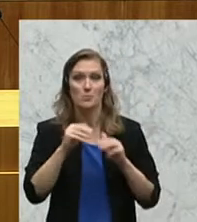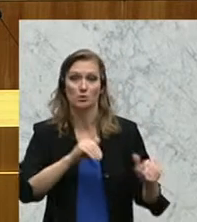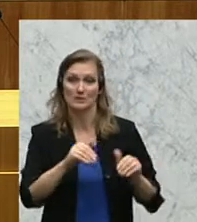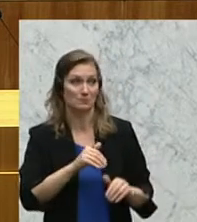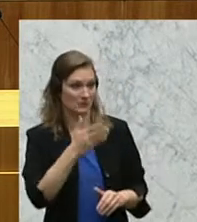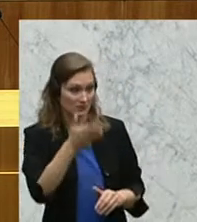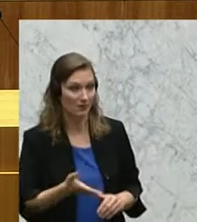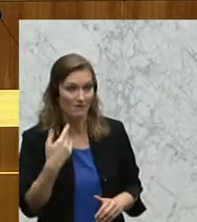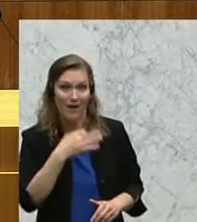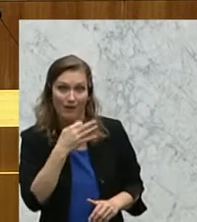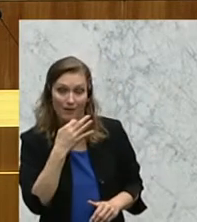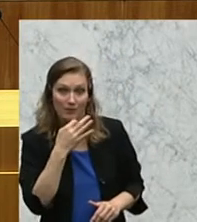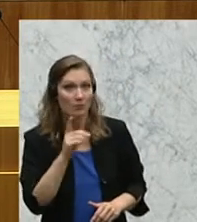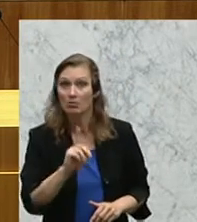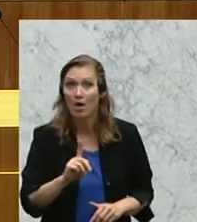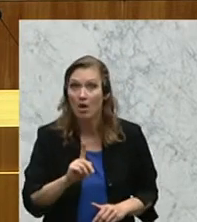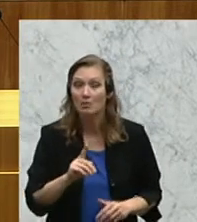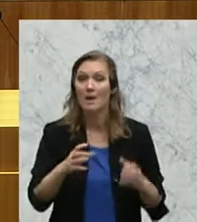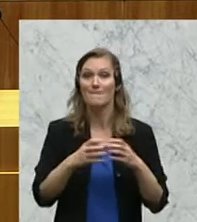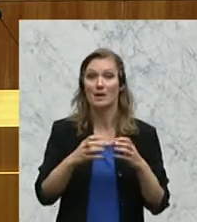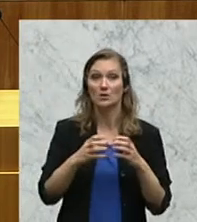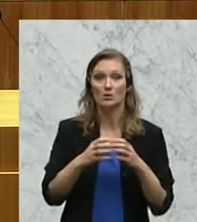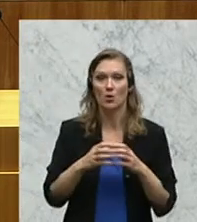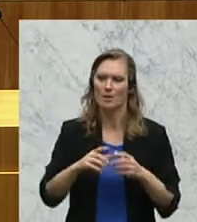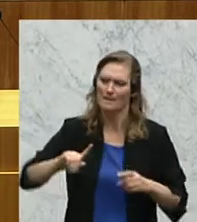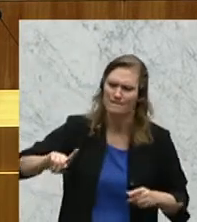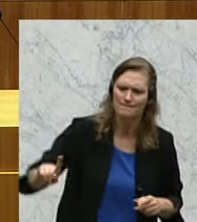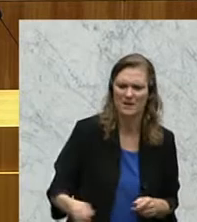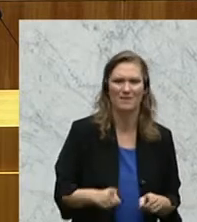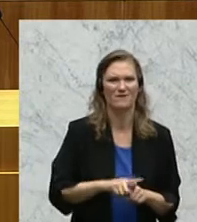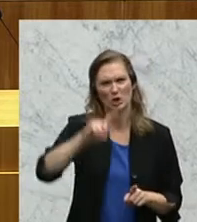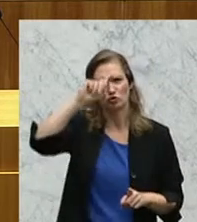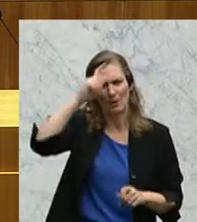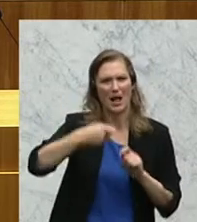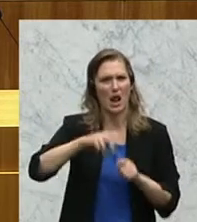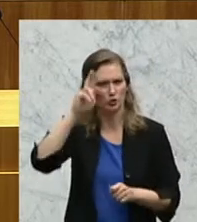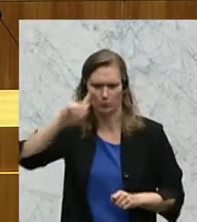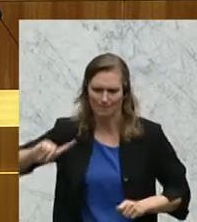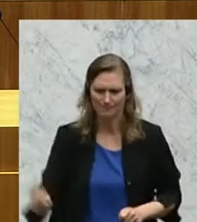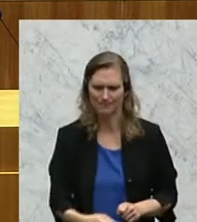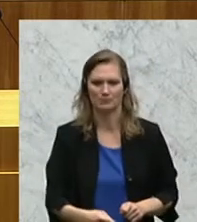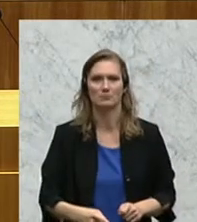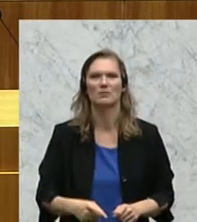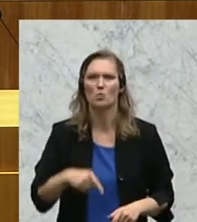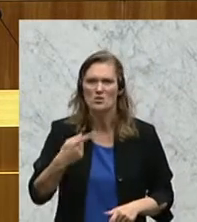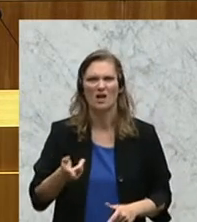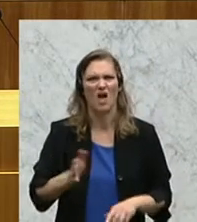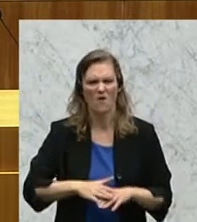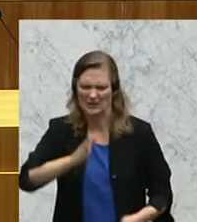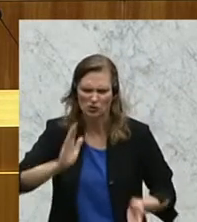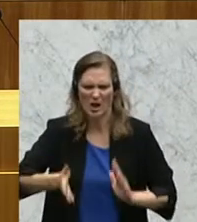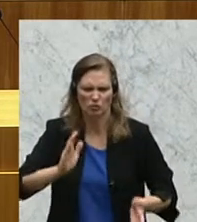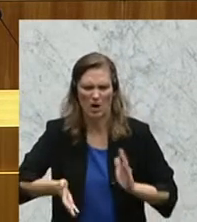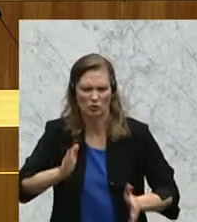da hat man das BZÖ herangezogen wie einen Pelzebuben, um auf das BZÖ hineinzuschlagen. Da war